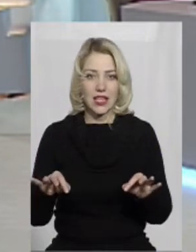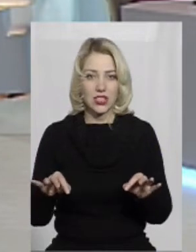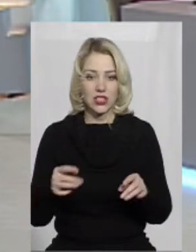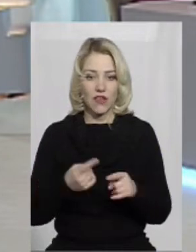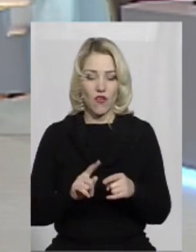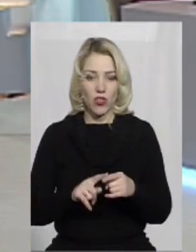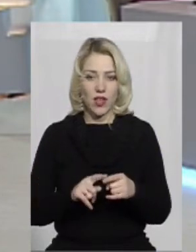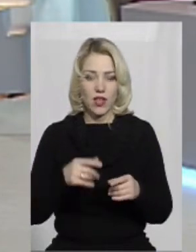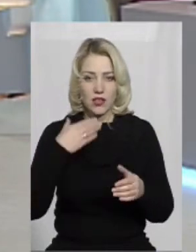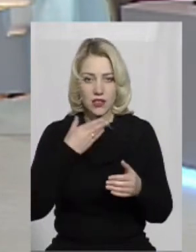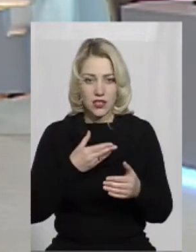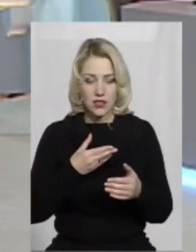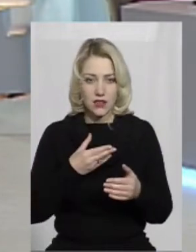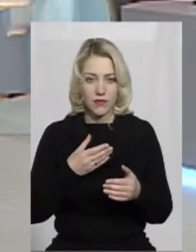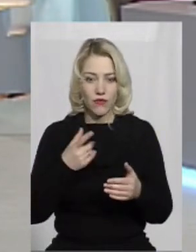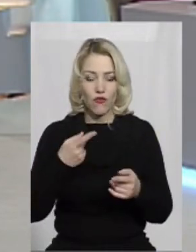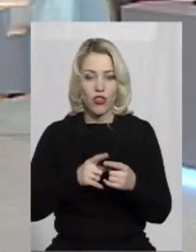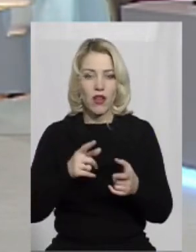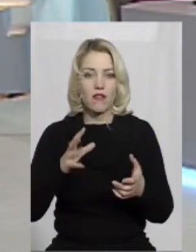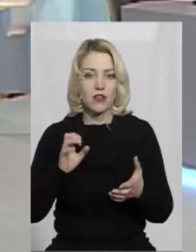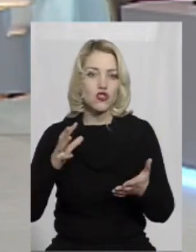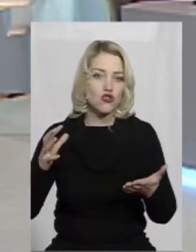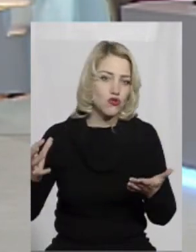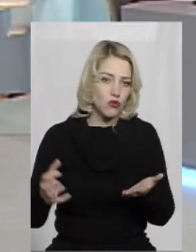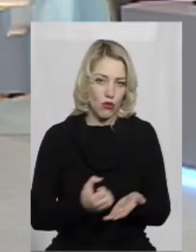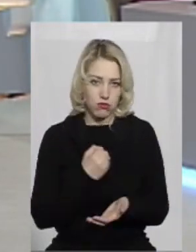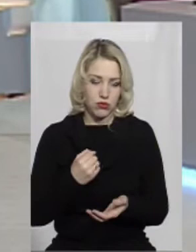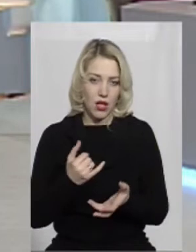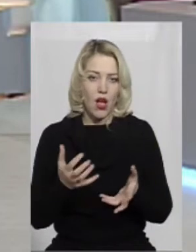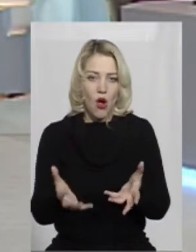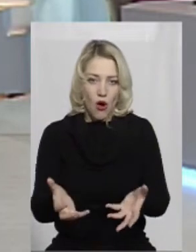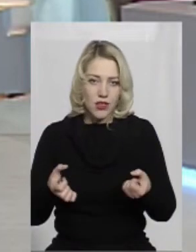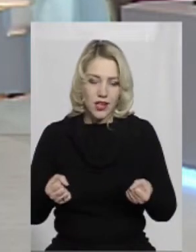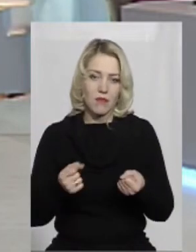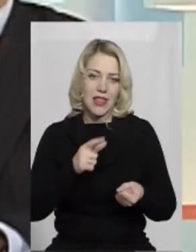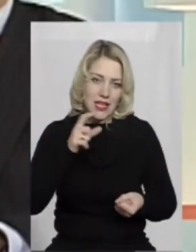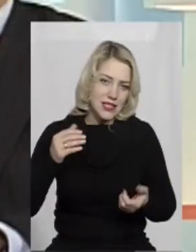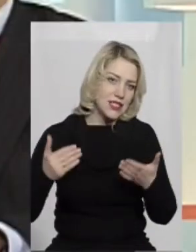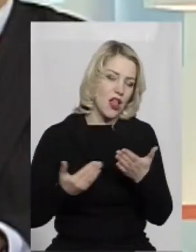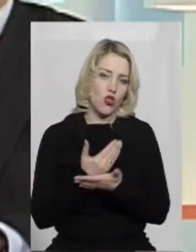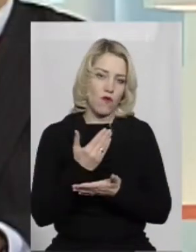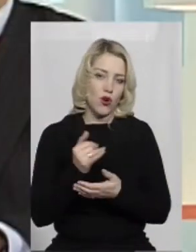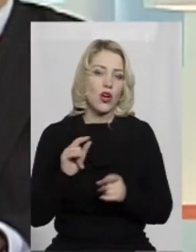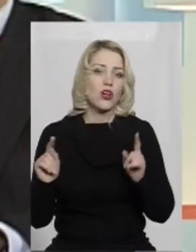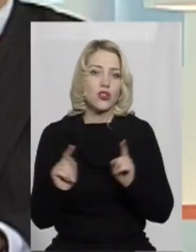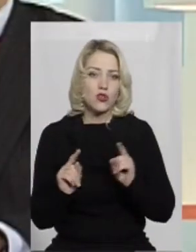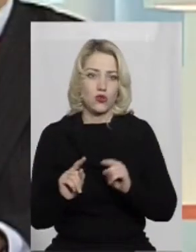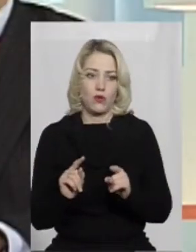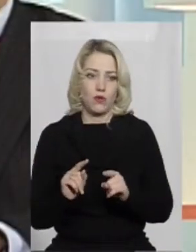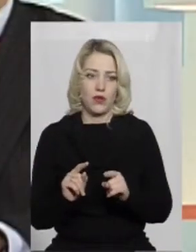вона в своїм мірі здобута, вона отримана заново для того, щоб